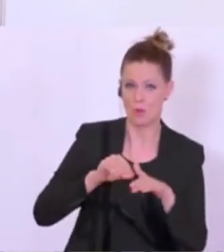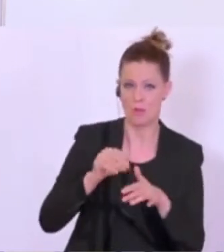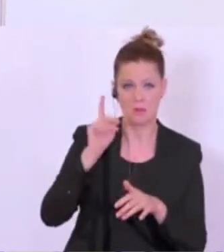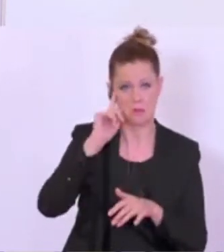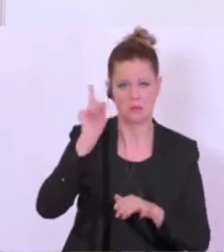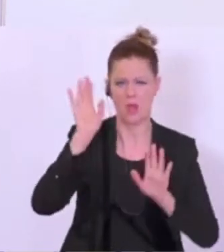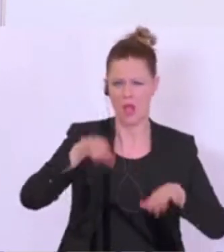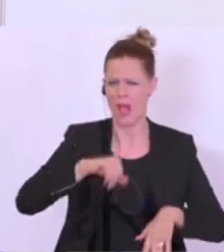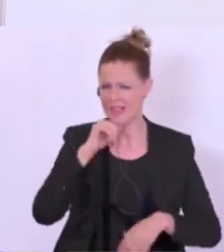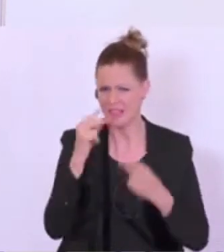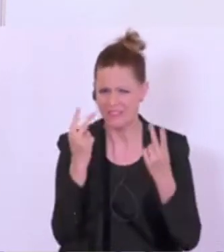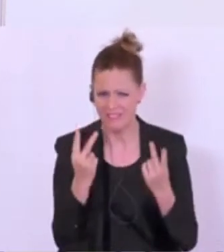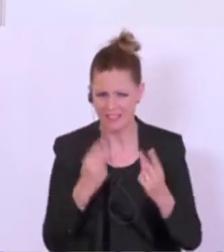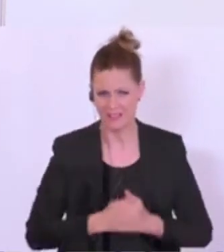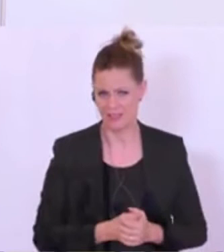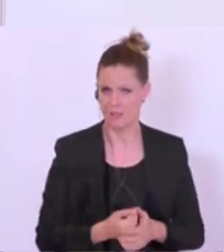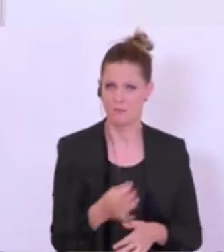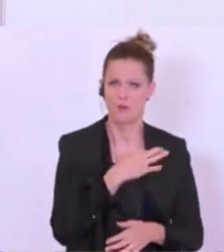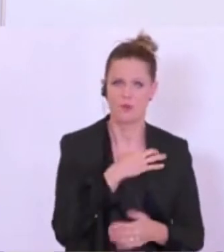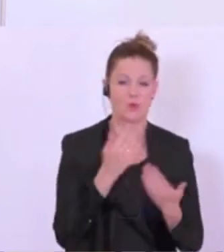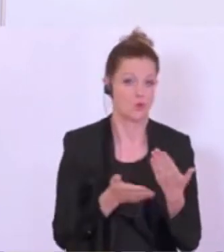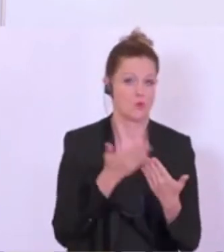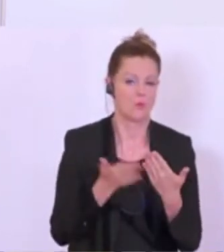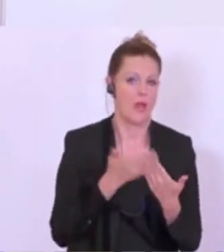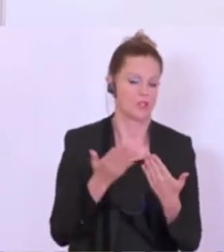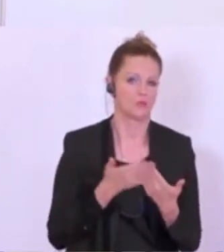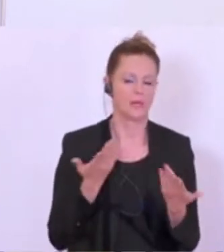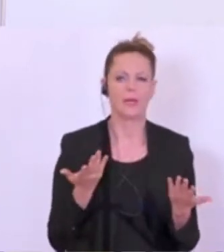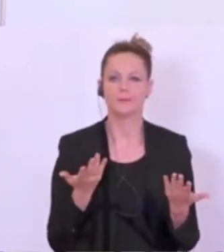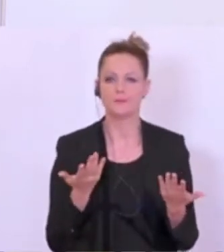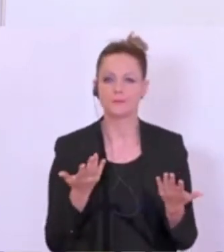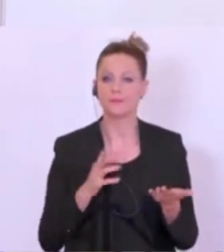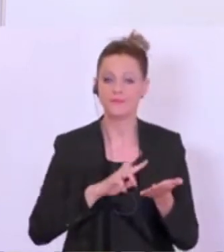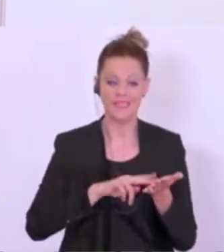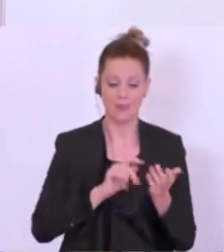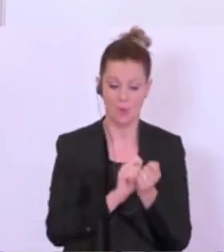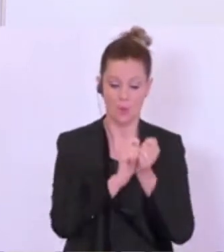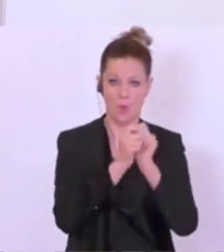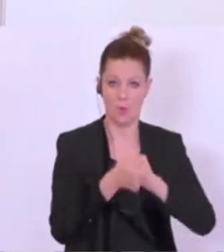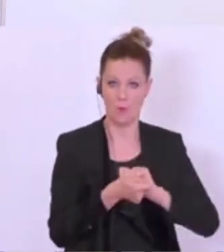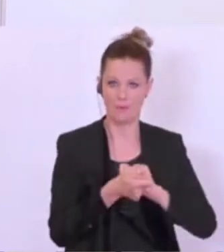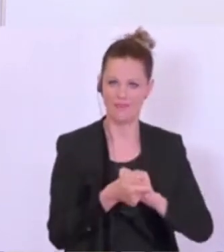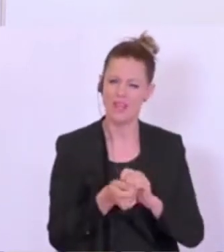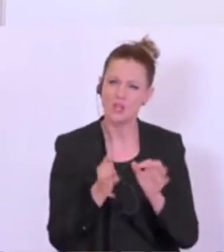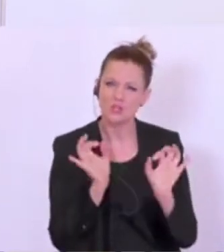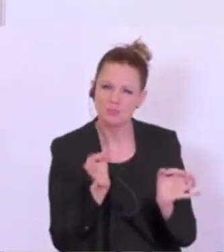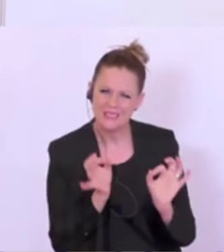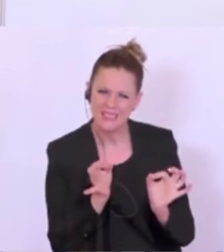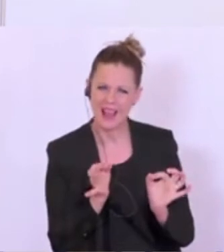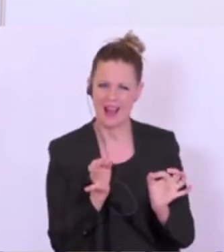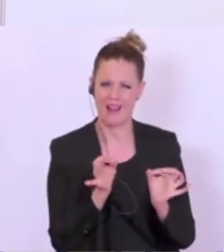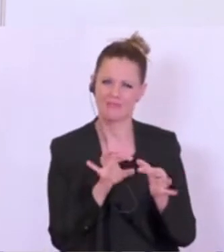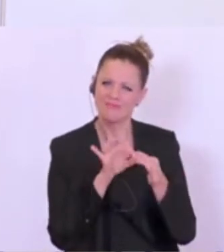genug ansehen. Es besteht die Befürchtung zum Beispiel, dass durch die Digitalisierung das Spezielle des